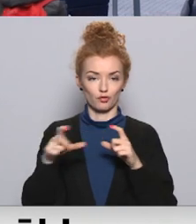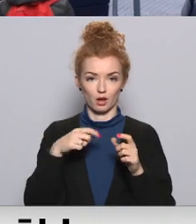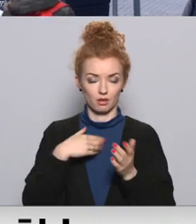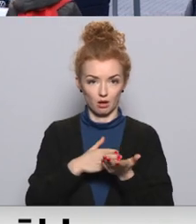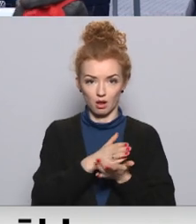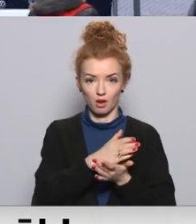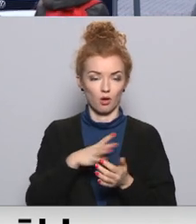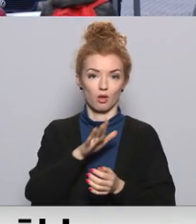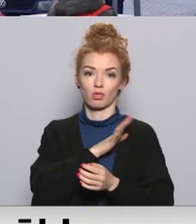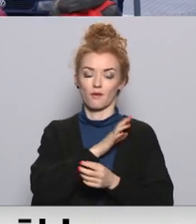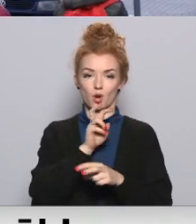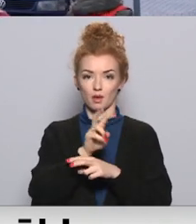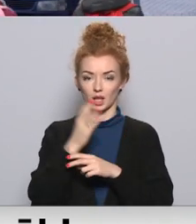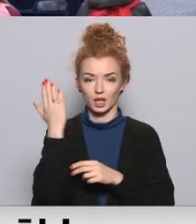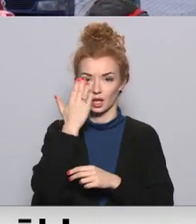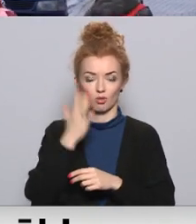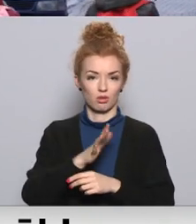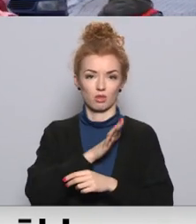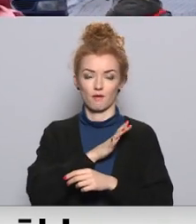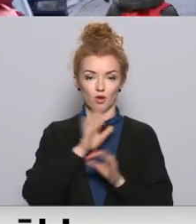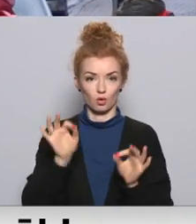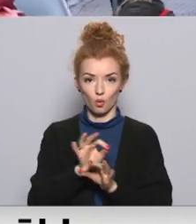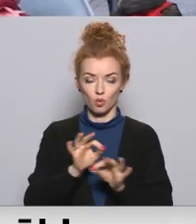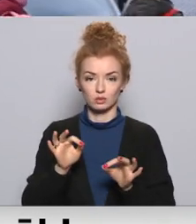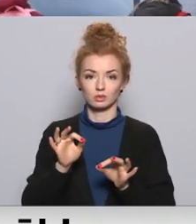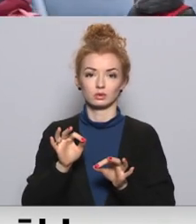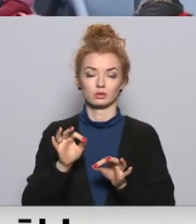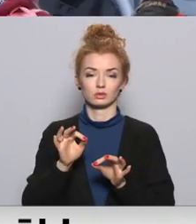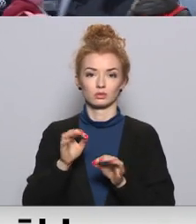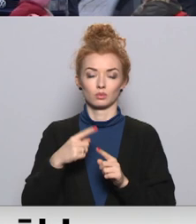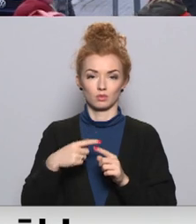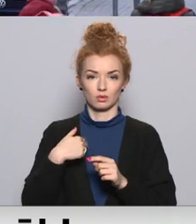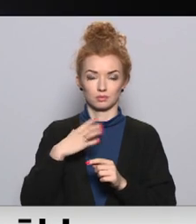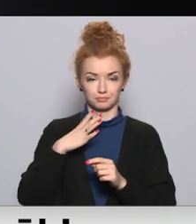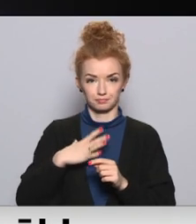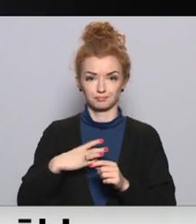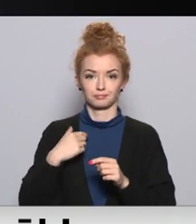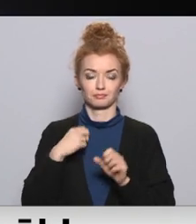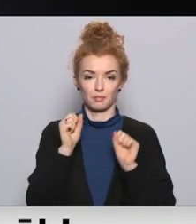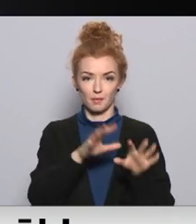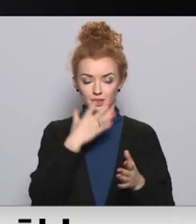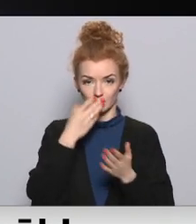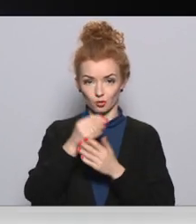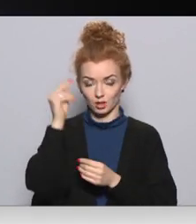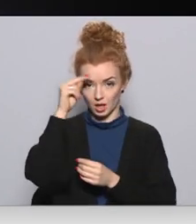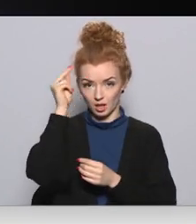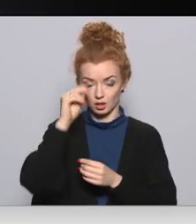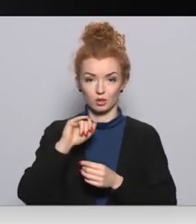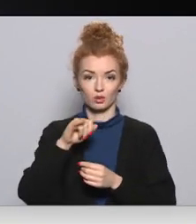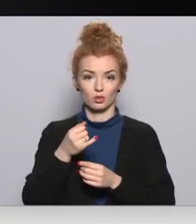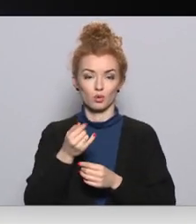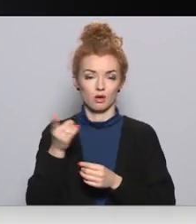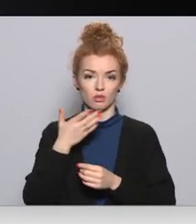es nevaru aiziet uz kīnino, koncertu. Man viens draugs ir spiesti pamest savus treniņus, jo viņam nav